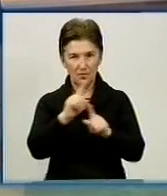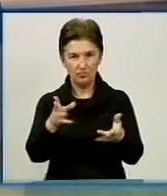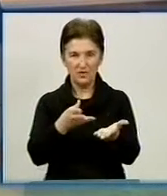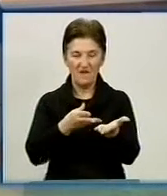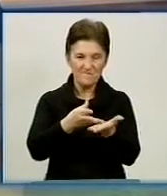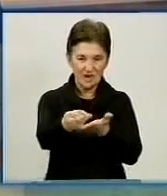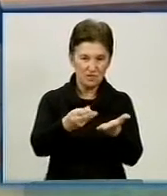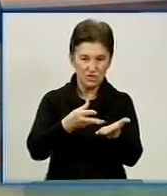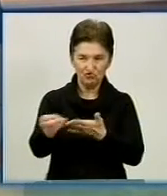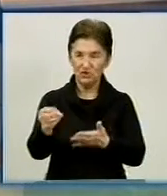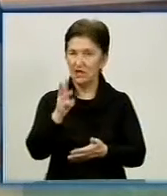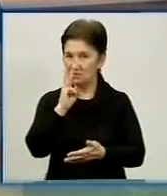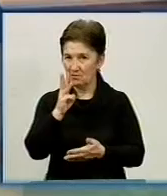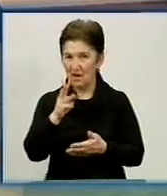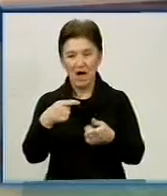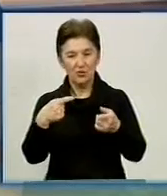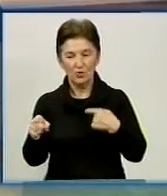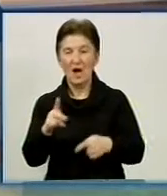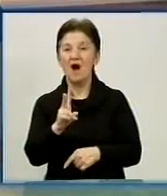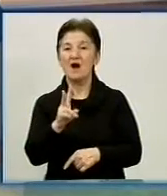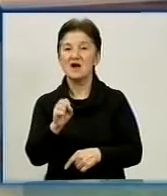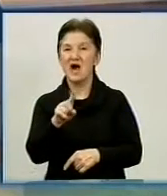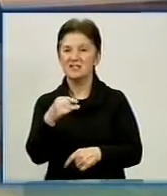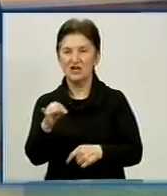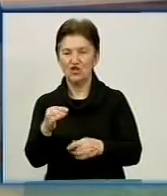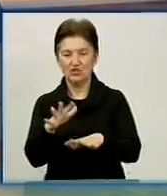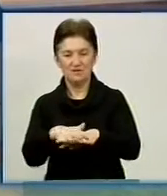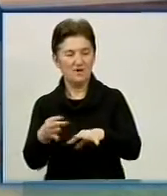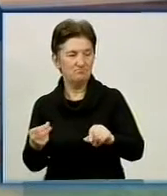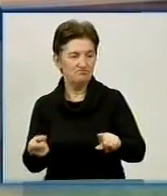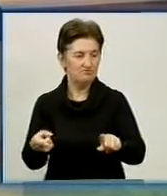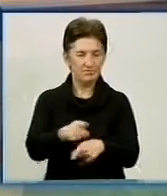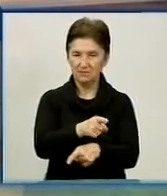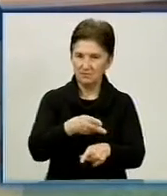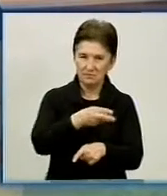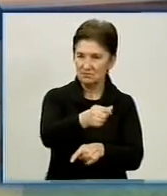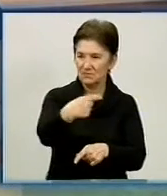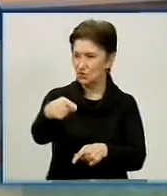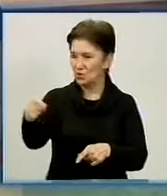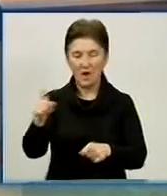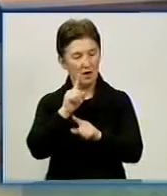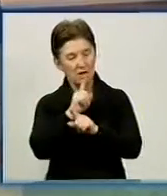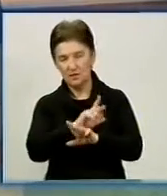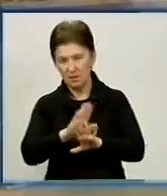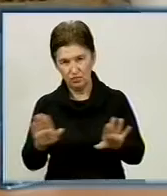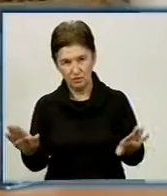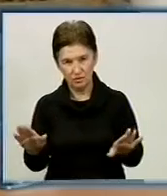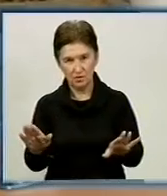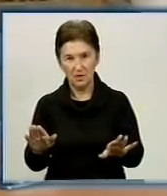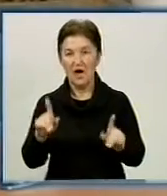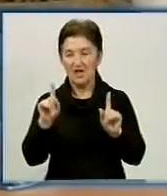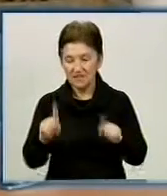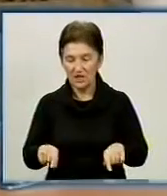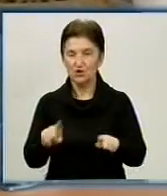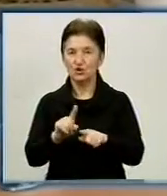плата, інші проплати казначейство не здійснюватиме відповідно до постанови Кабміну про економію державних коштів. Навіть кошти, які